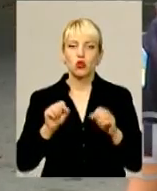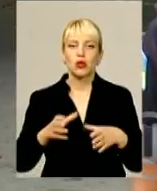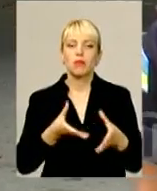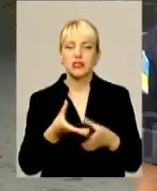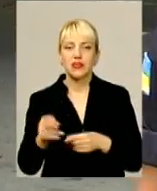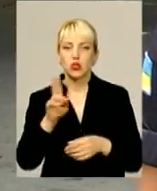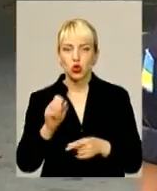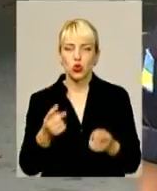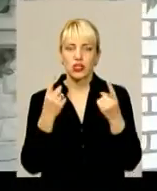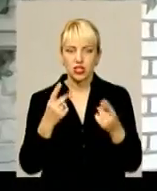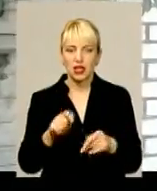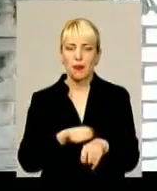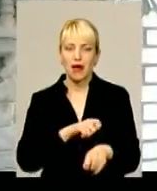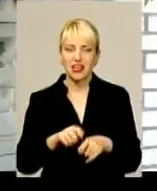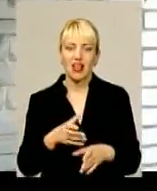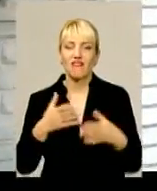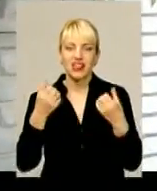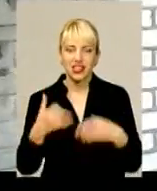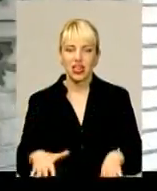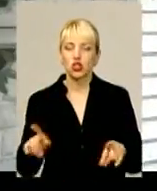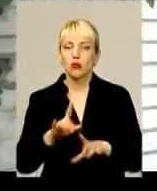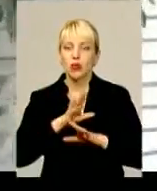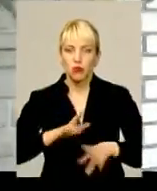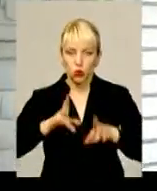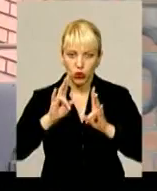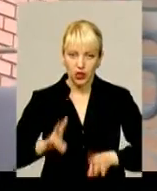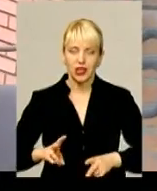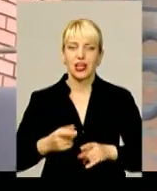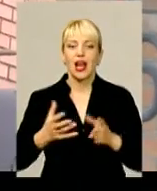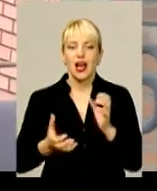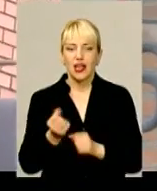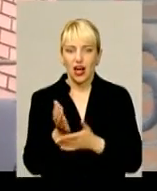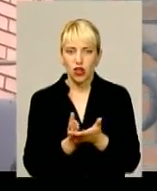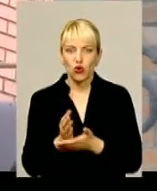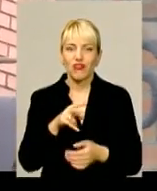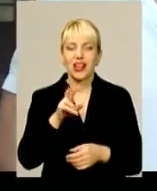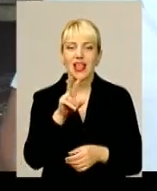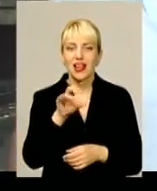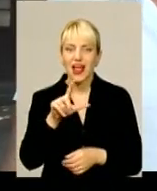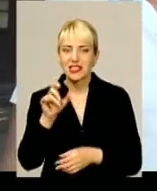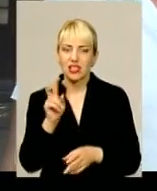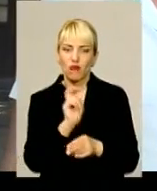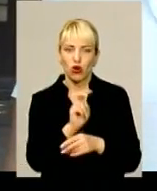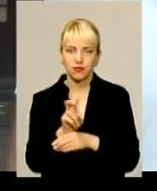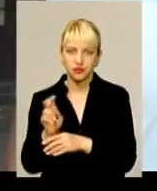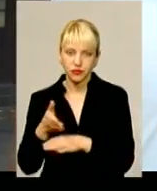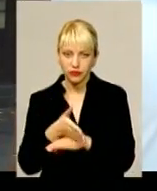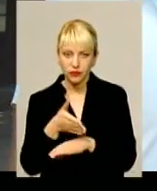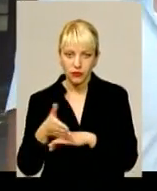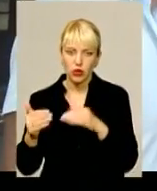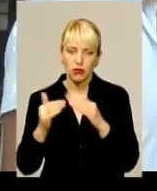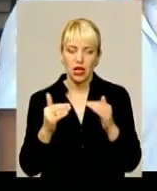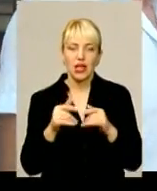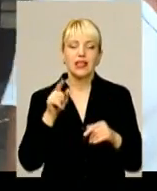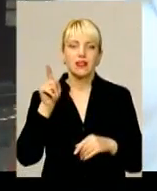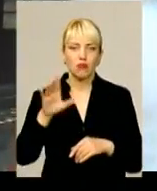значних матеріальних втрат. Щоби лиха не сталося, рятувальники влаштували рейд у мікрорайоні Лезневе обласного центру. Саме там цього тижня